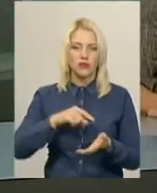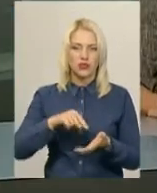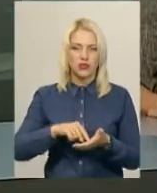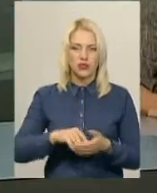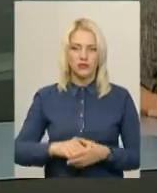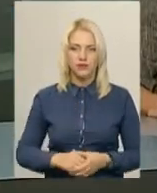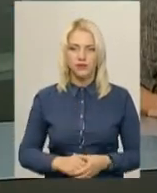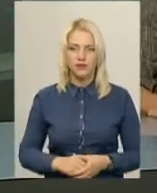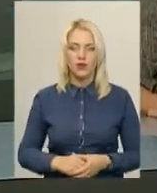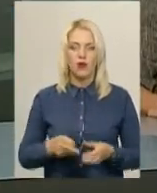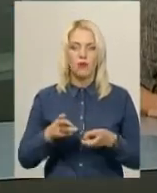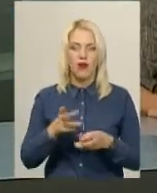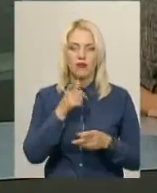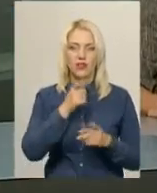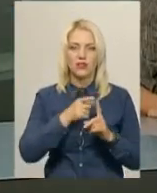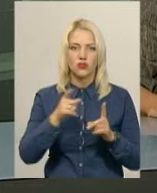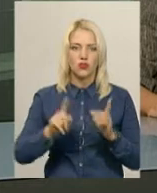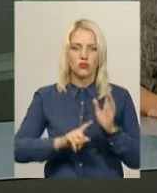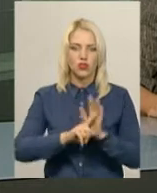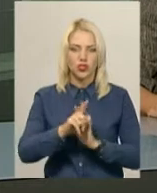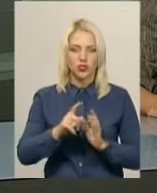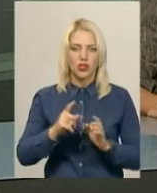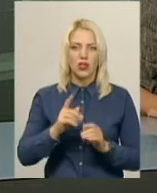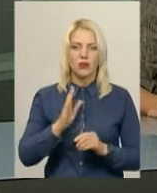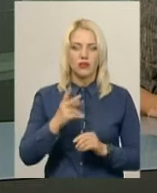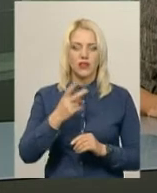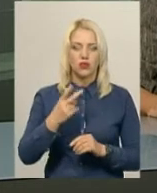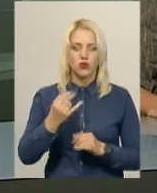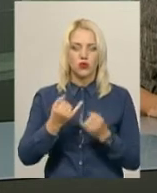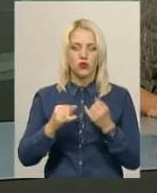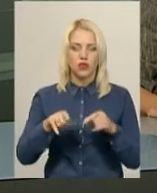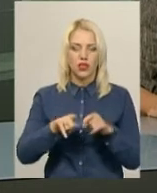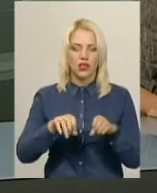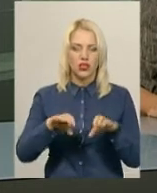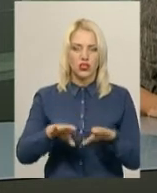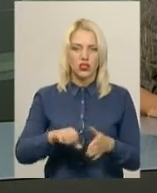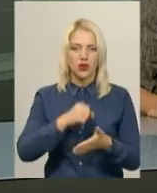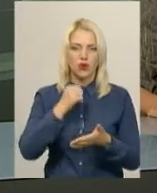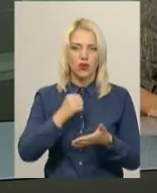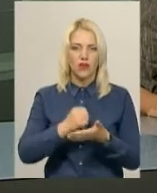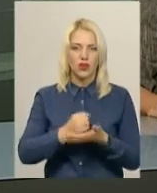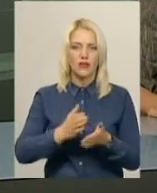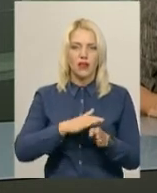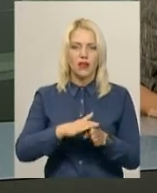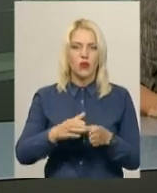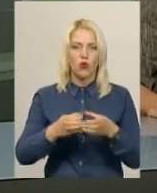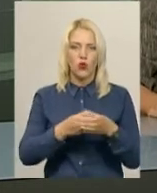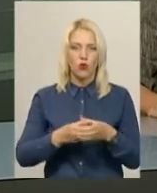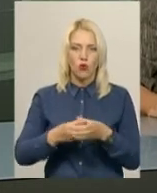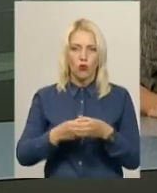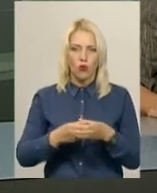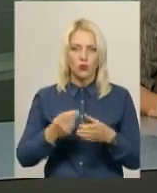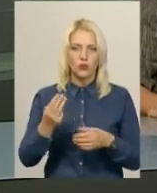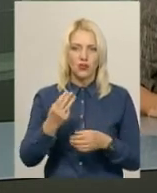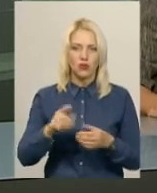Опалювальний сезон у Шепетівці планують розпочати 22 жовтня. Таке рішення сьогодні ухвалив виконком Шепетівської міської ради. Міський